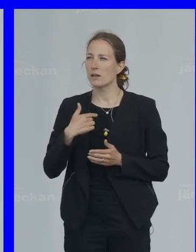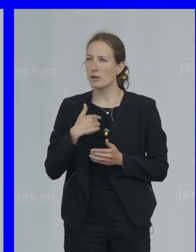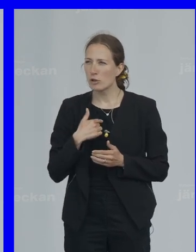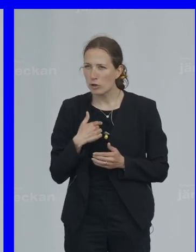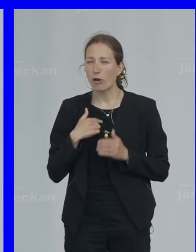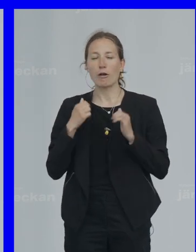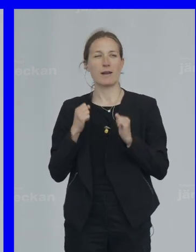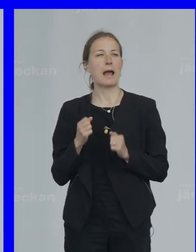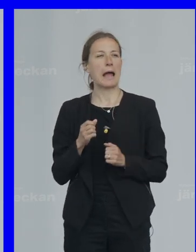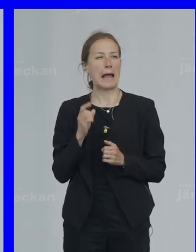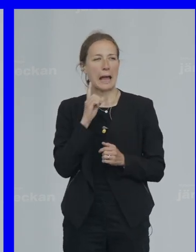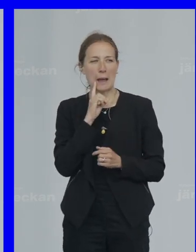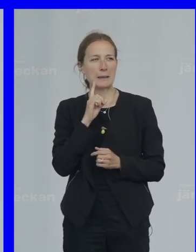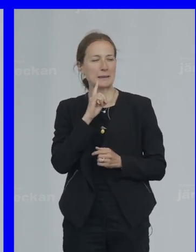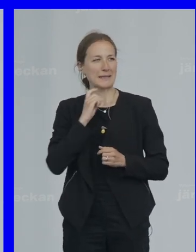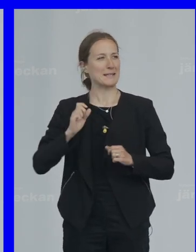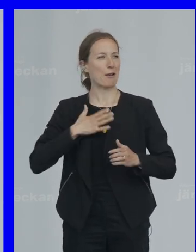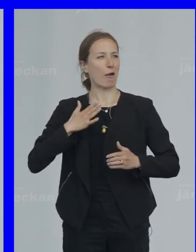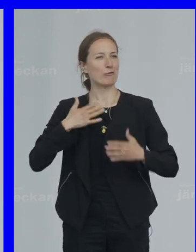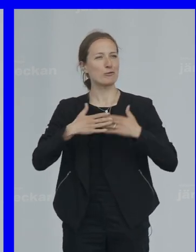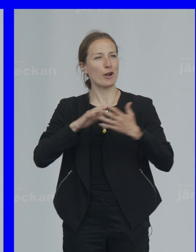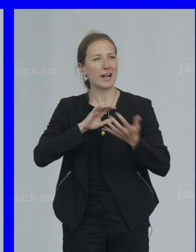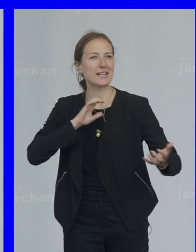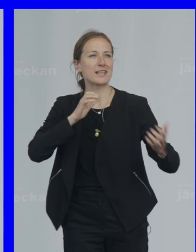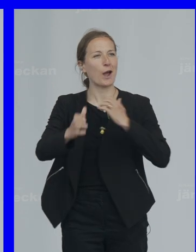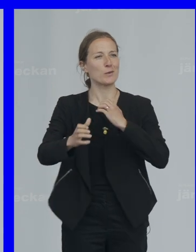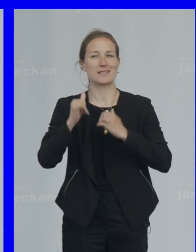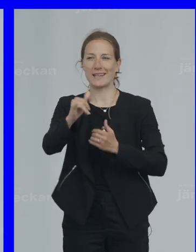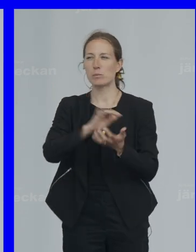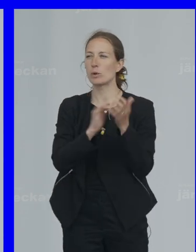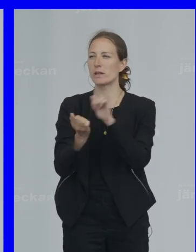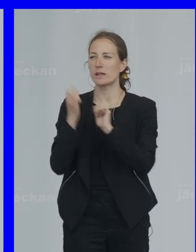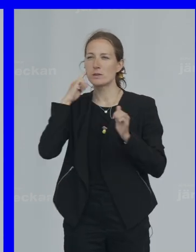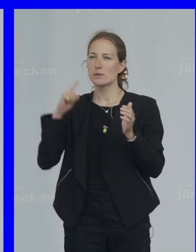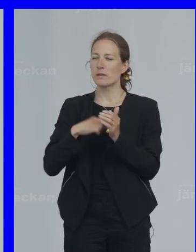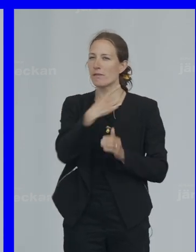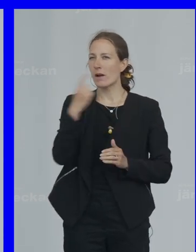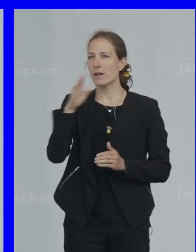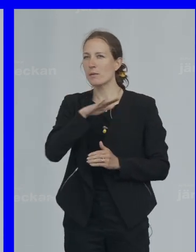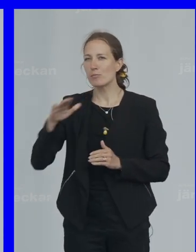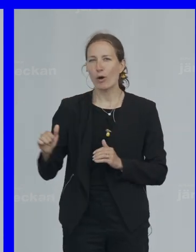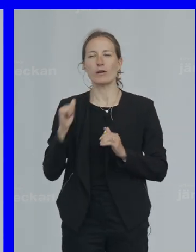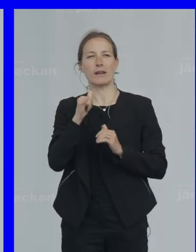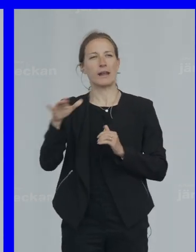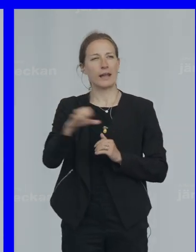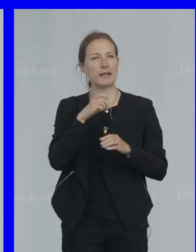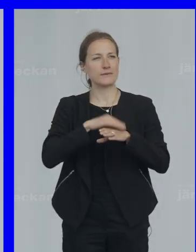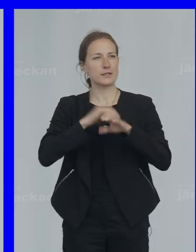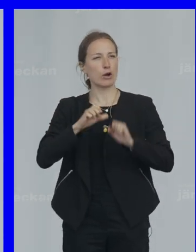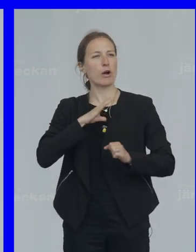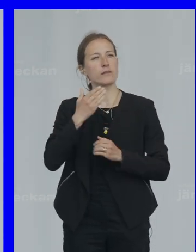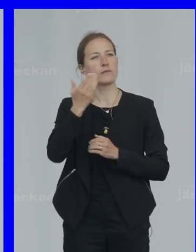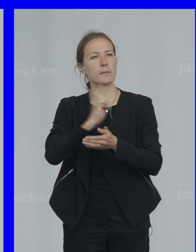göra kaos I politiken För att varenda unge I det här landet Ska ha en framtid Och längta till Och till de